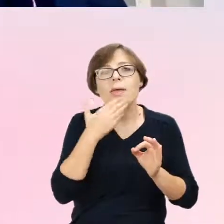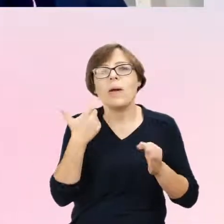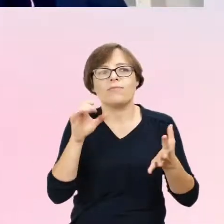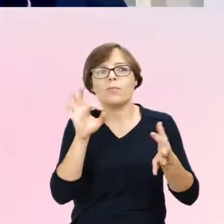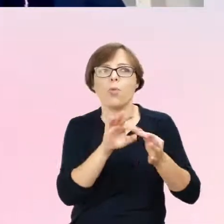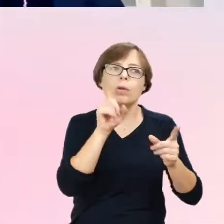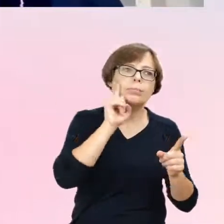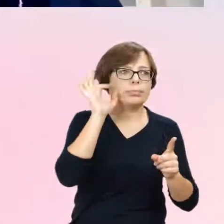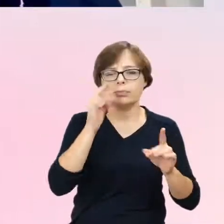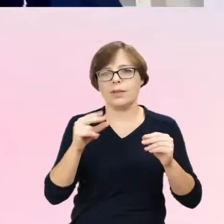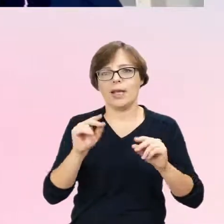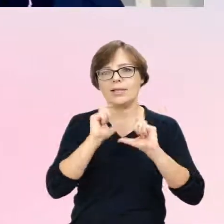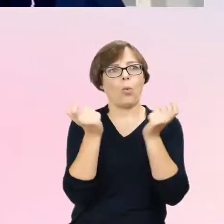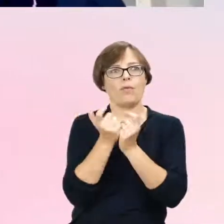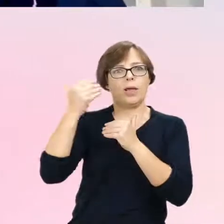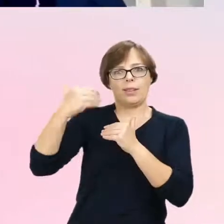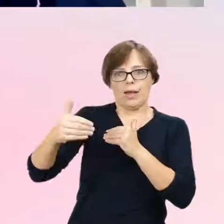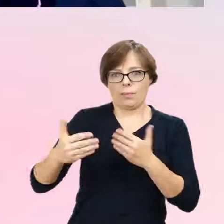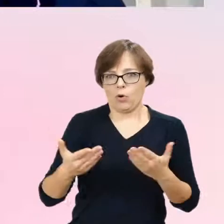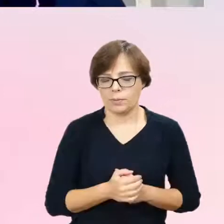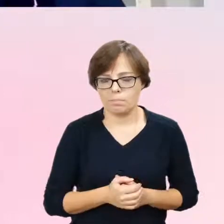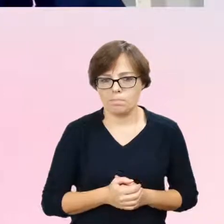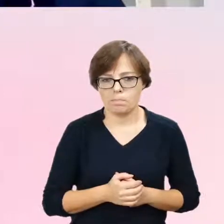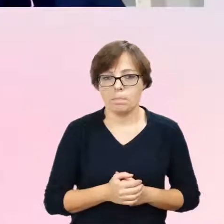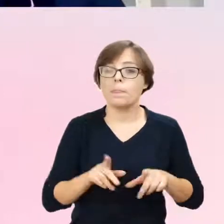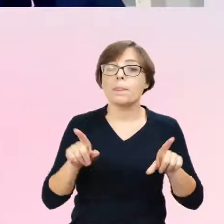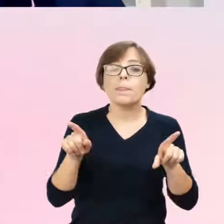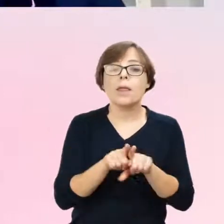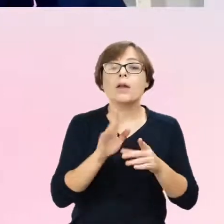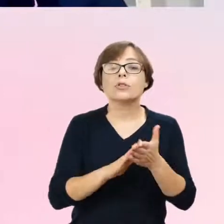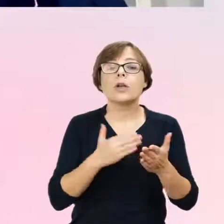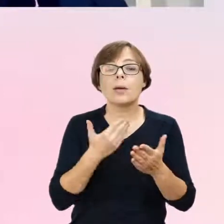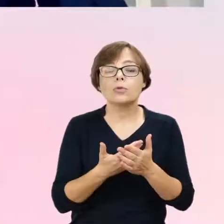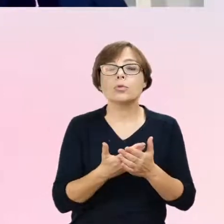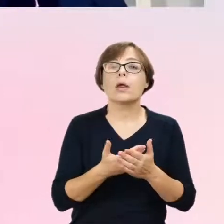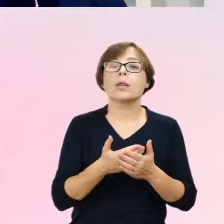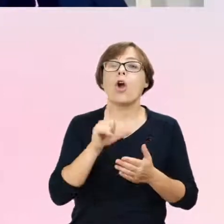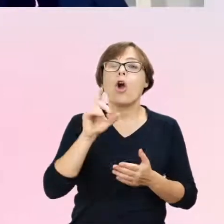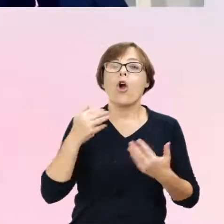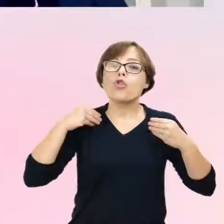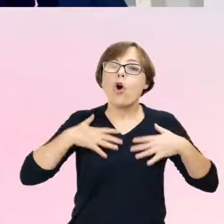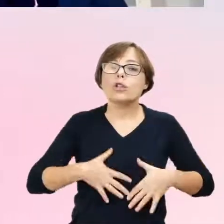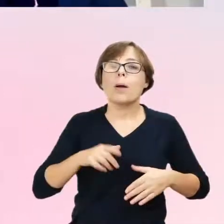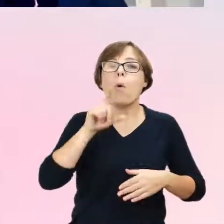A jeszcze kolejne zjawisko, o którym będę mówić, to na przykład zjawisko fluktuującej tożsamości płciowej,